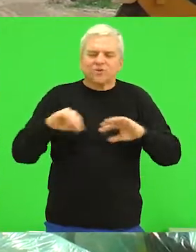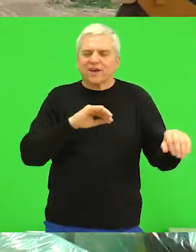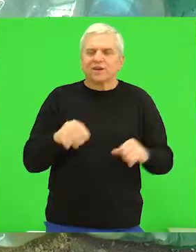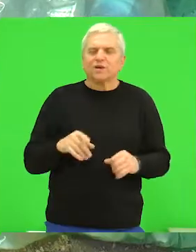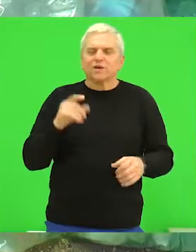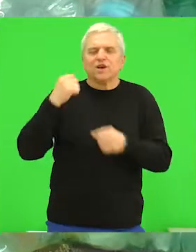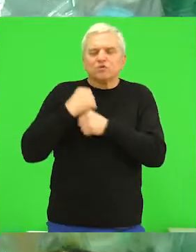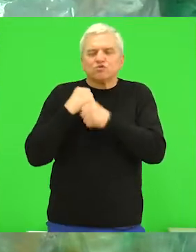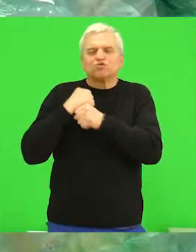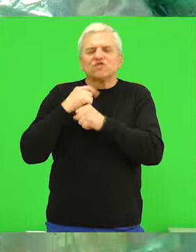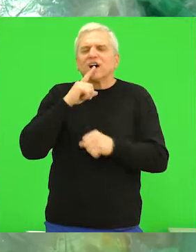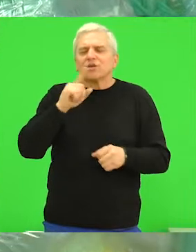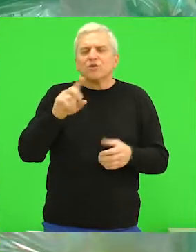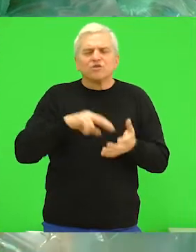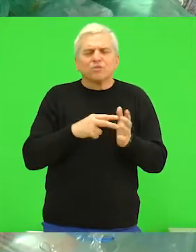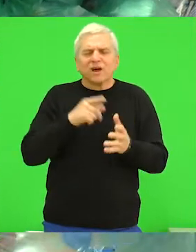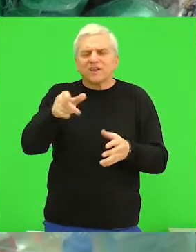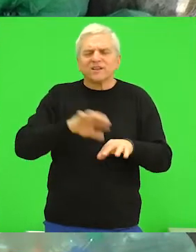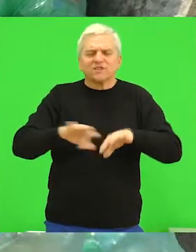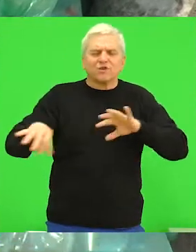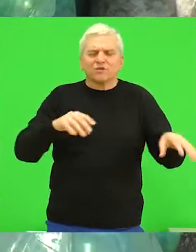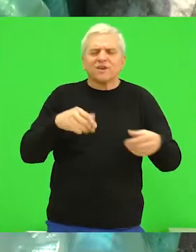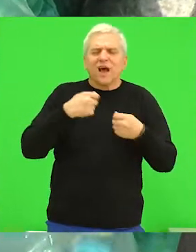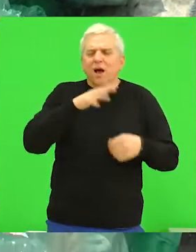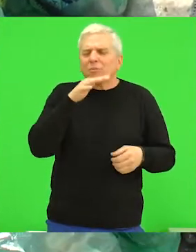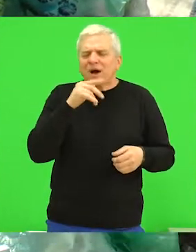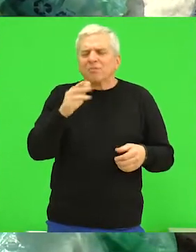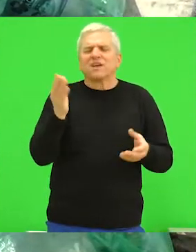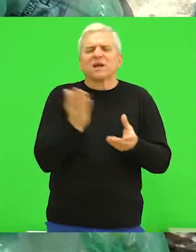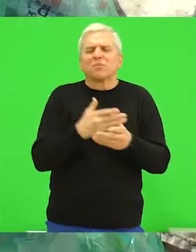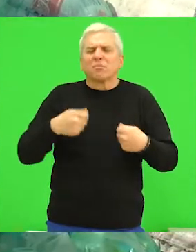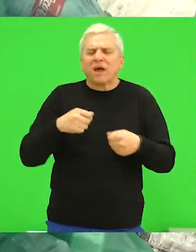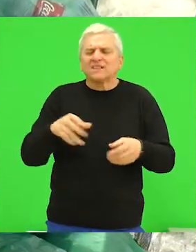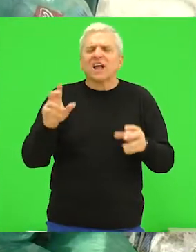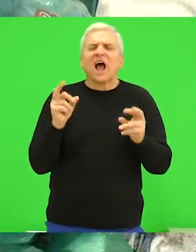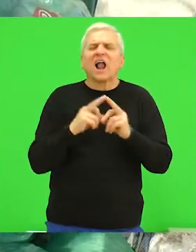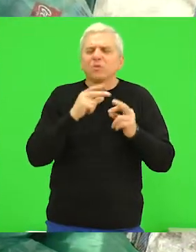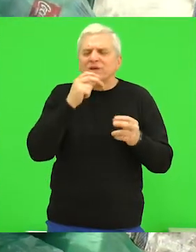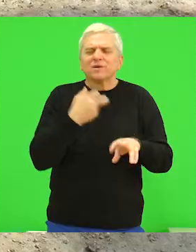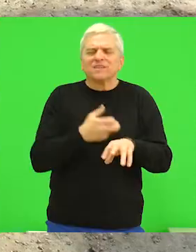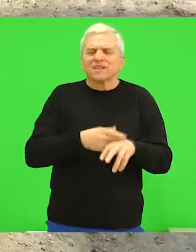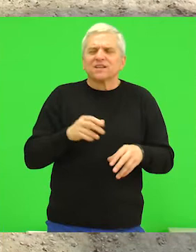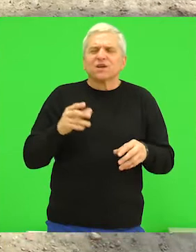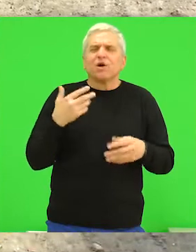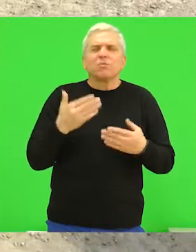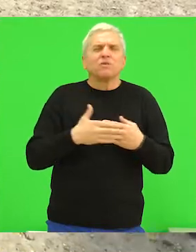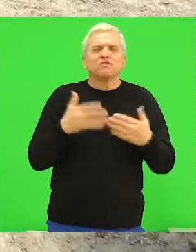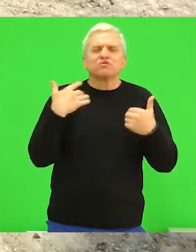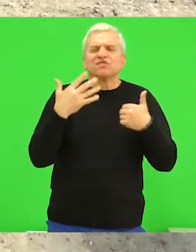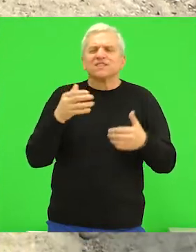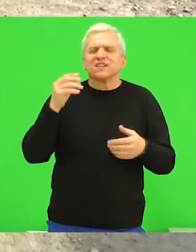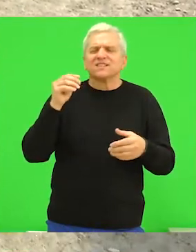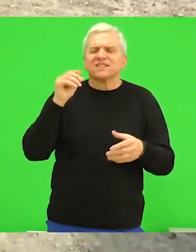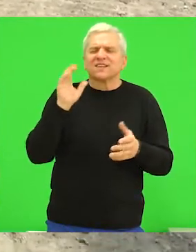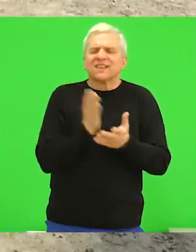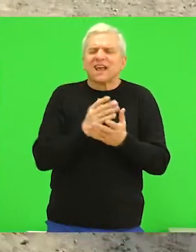smeće. U džakovima koji su predviđeni za odvajanje papira, plastike, aluminijuma i stakla, oko 60 odsto